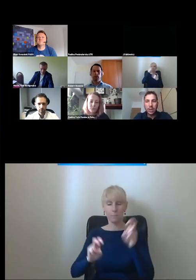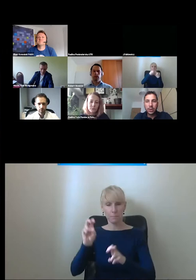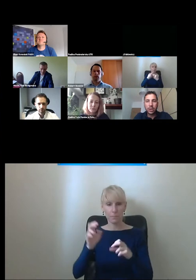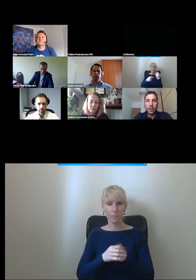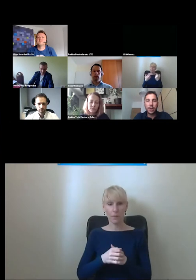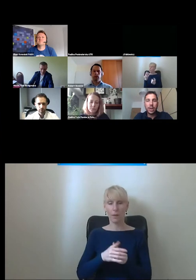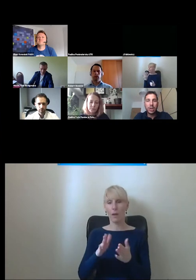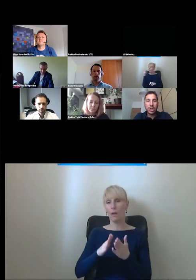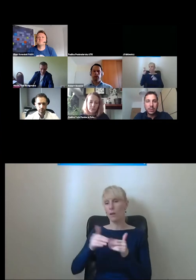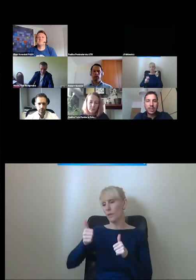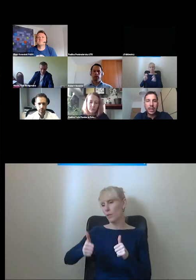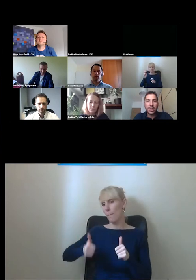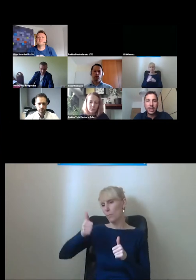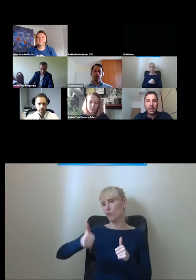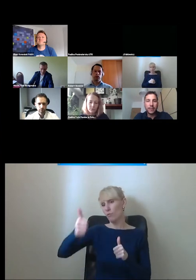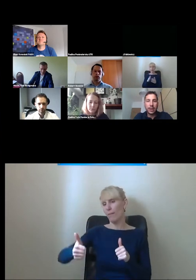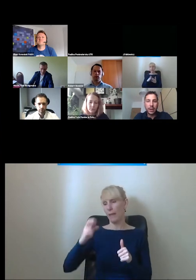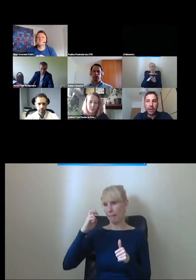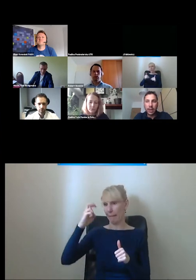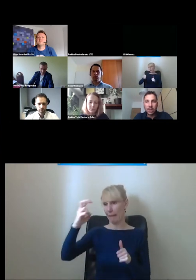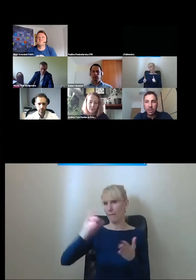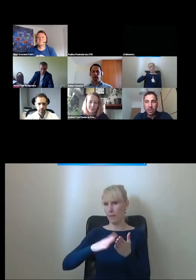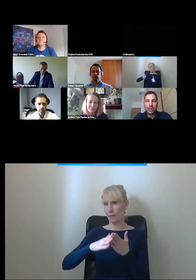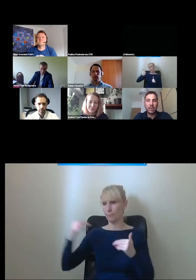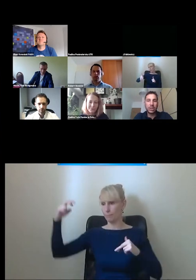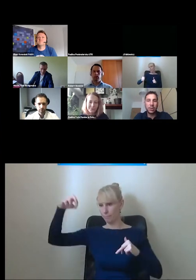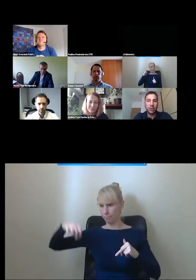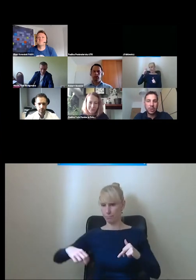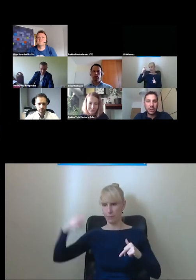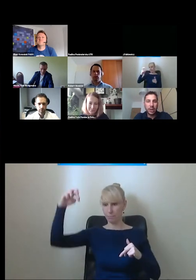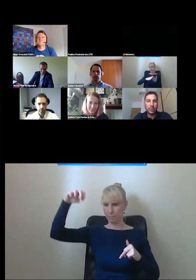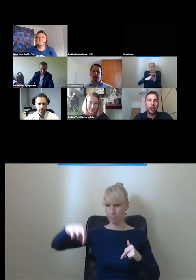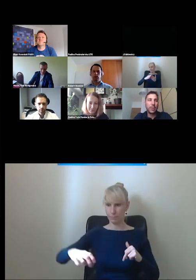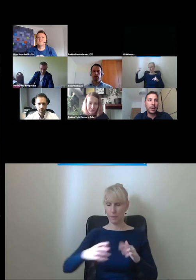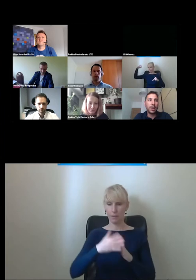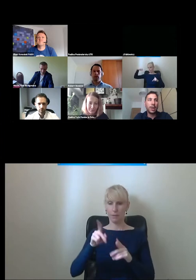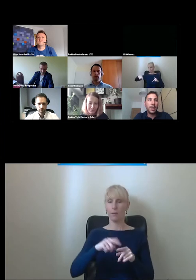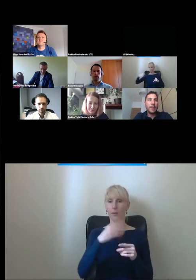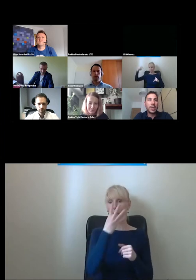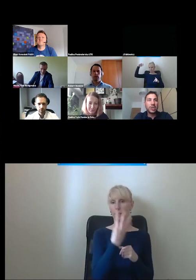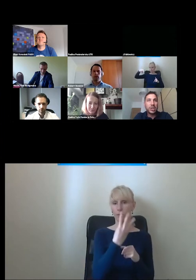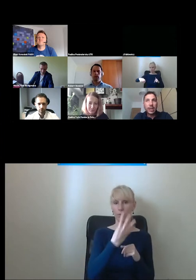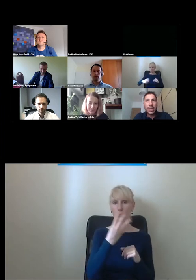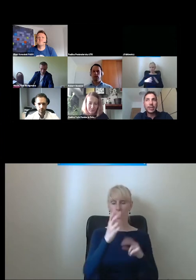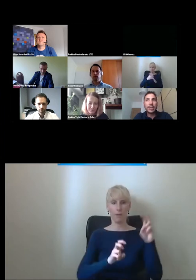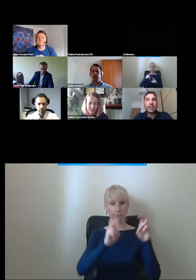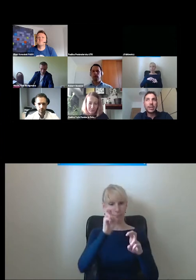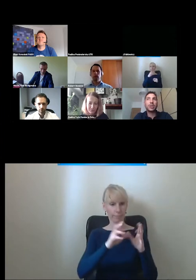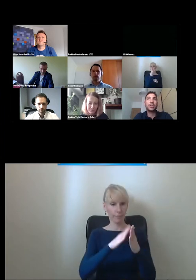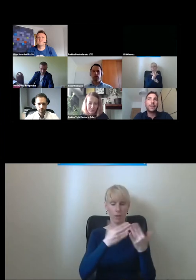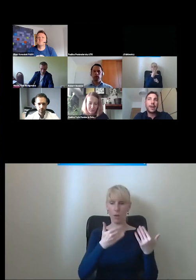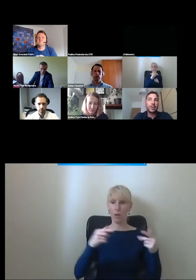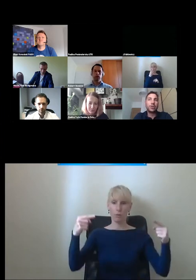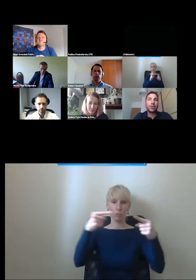ze względu na to, że mamy cztery przystanki tramwajowe, każdy z niezależnym dojściem. Do tego mamy cztery klatki